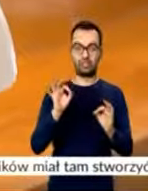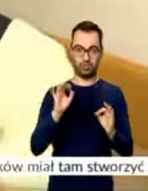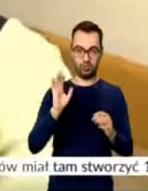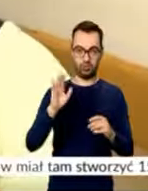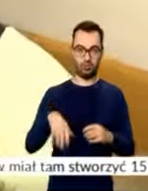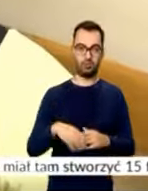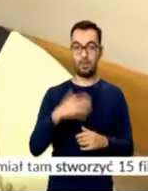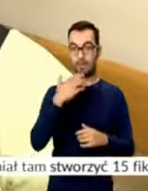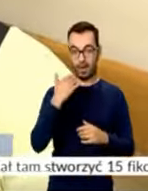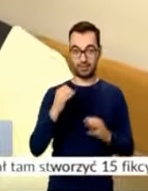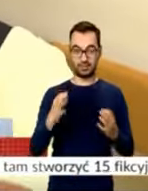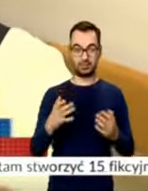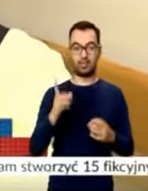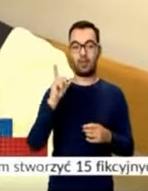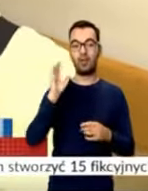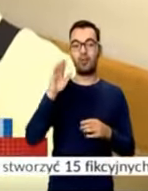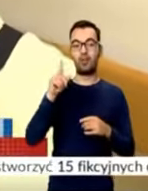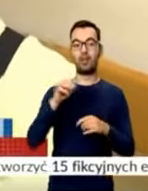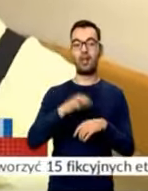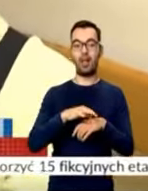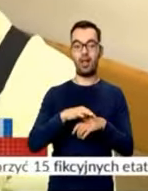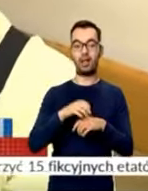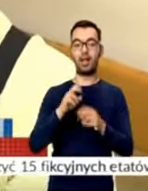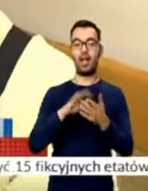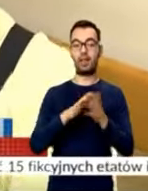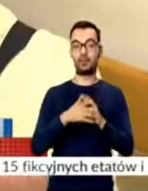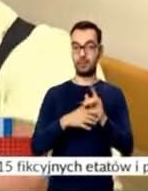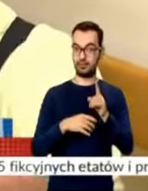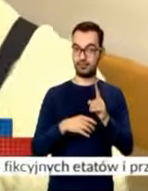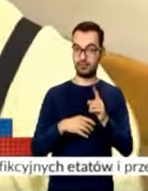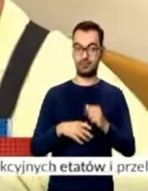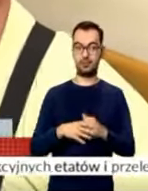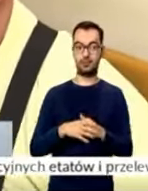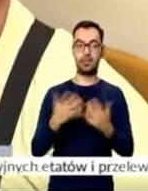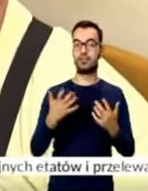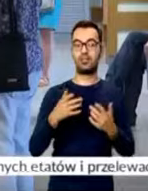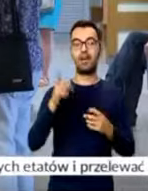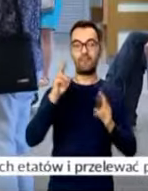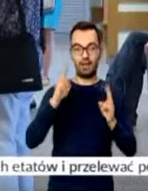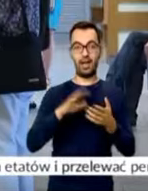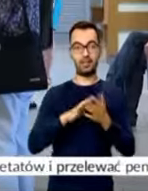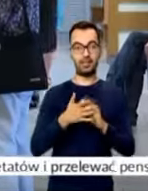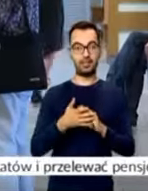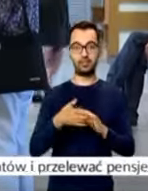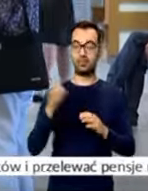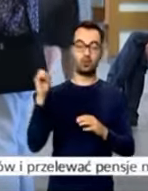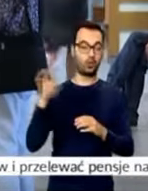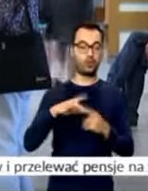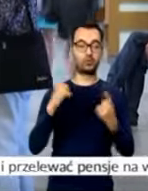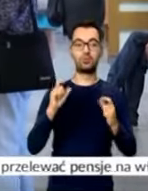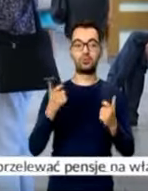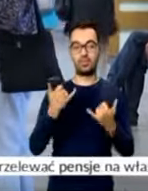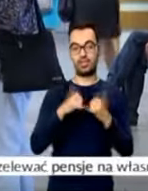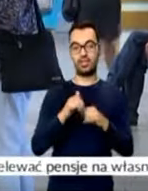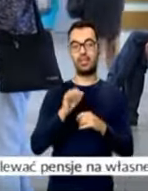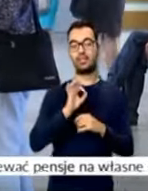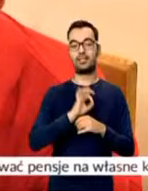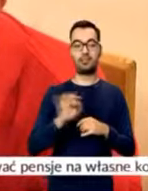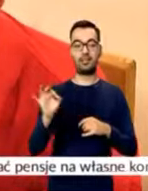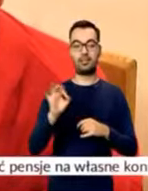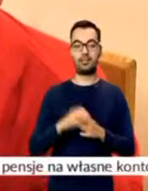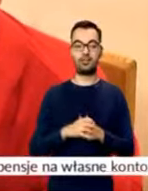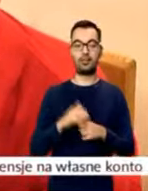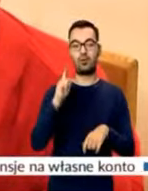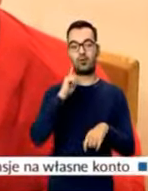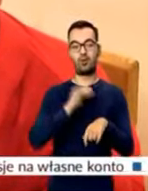południem. Idę dopiero do lekarza rehabilitacji. A gdzie rehabilitacja? Jeszcze gorzej w przypadku innych specjalistów.